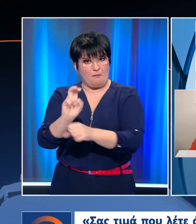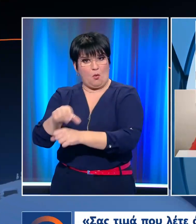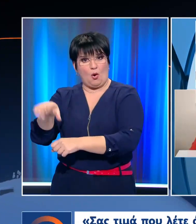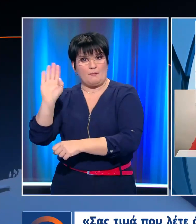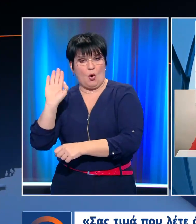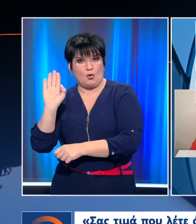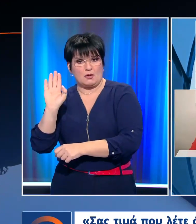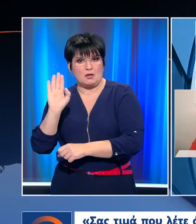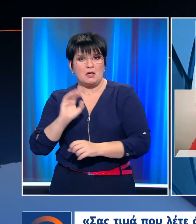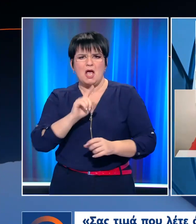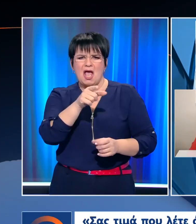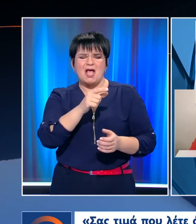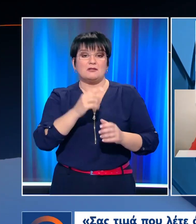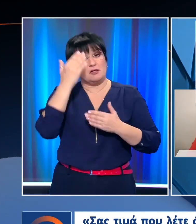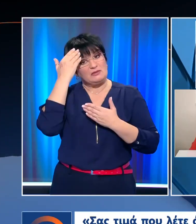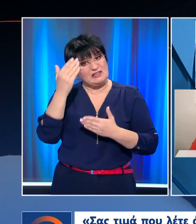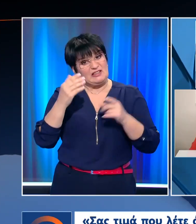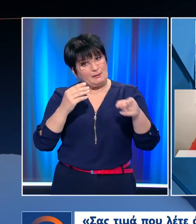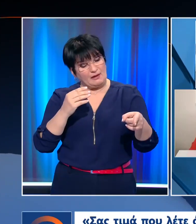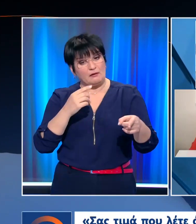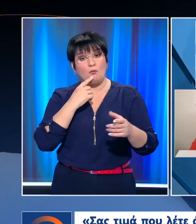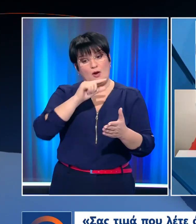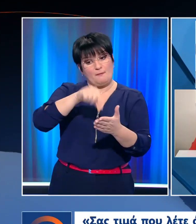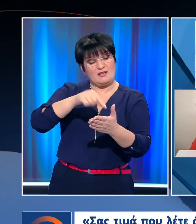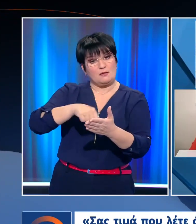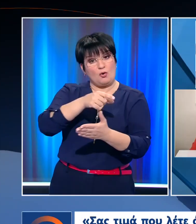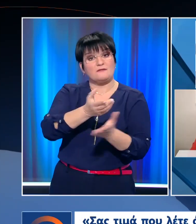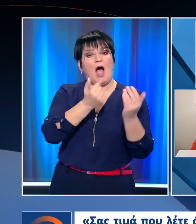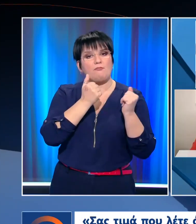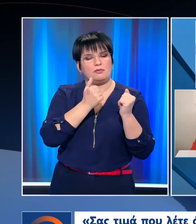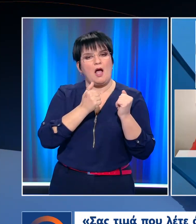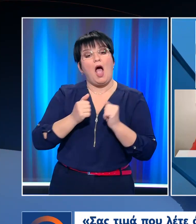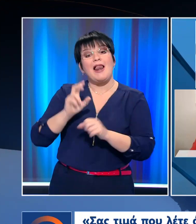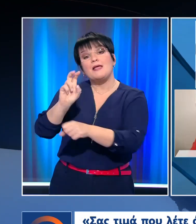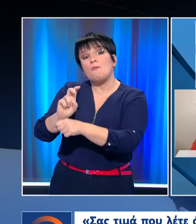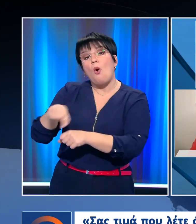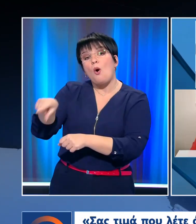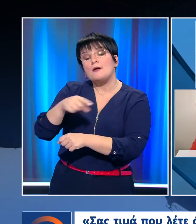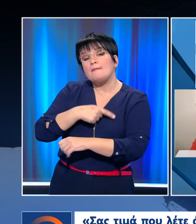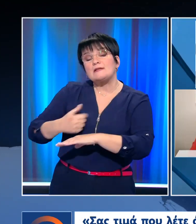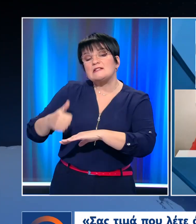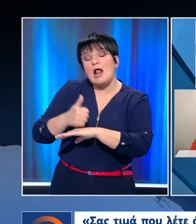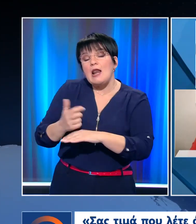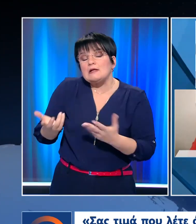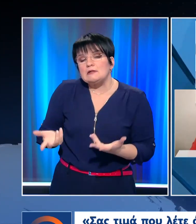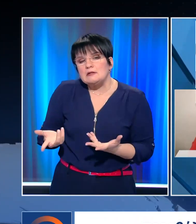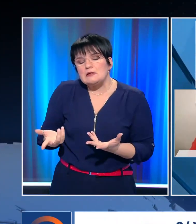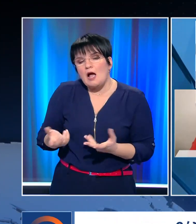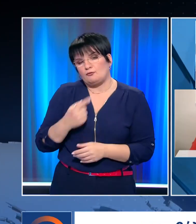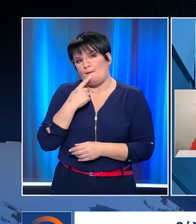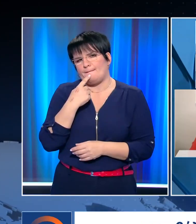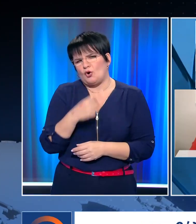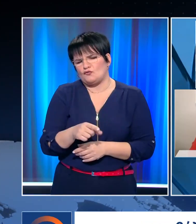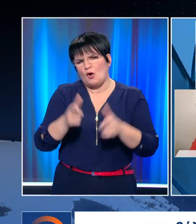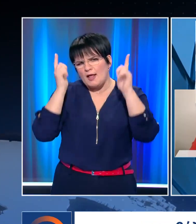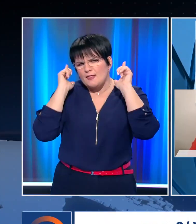εσείς δεν θα υπογράφετε κείμενο όπως αυτό που υπέγραψαν θέστας τελέχης σας. Αλλά δυστυχώς αυτό είναι κάτι που προσβάλλει